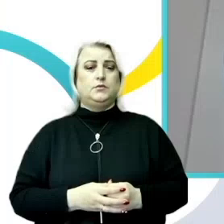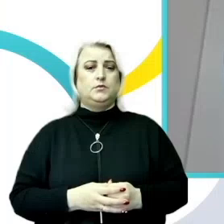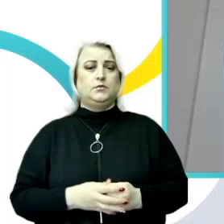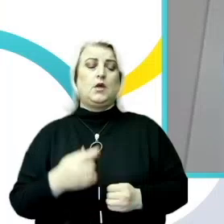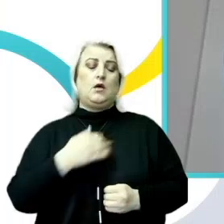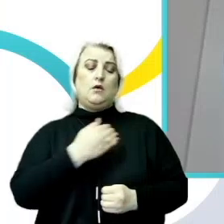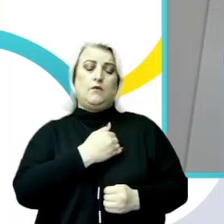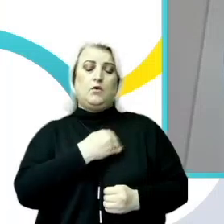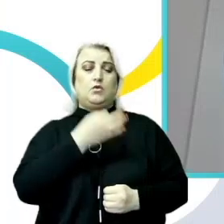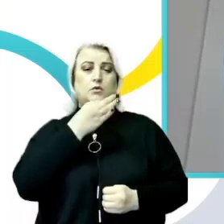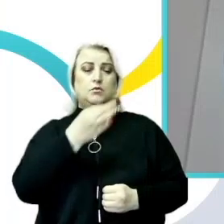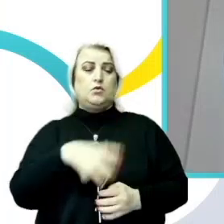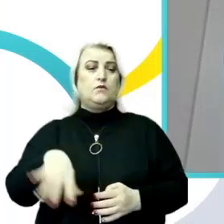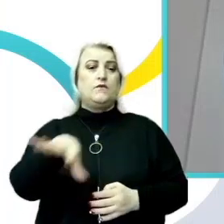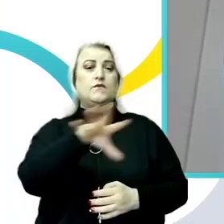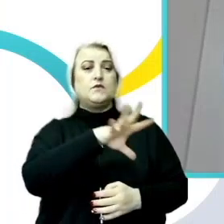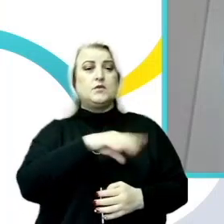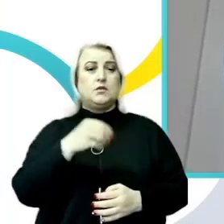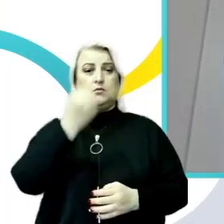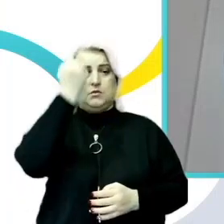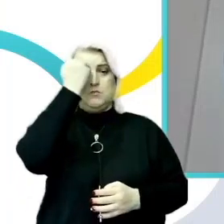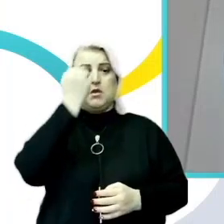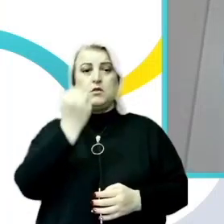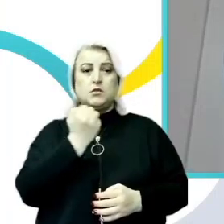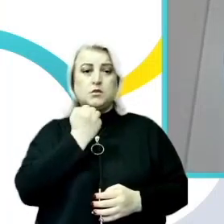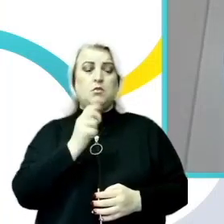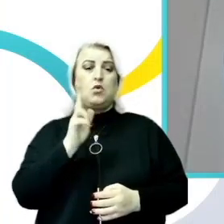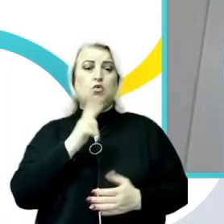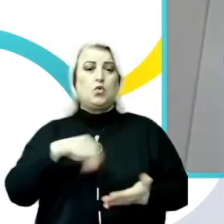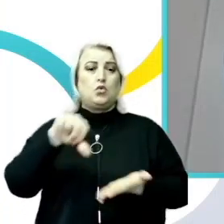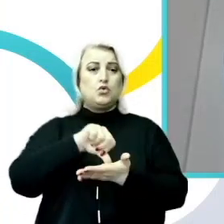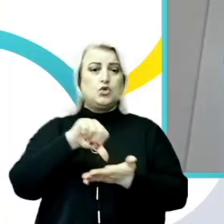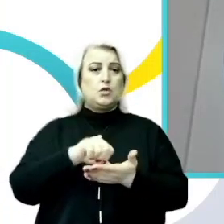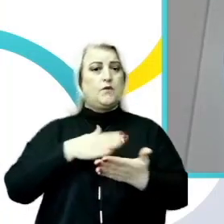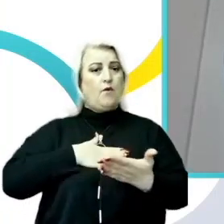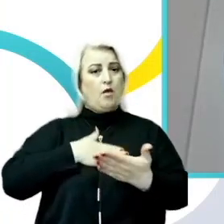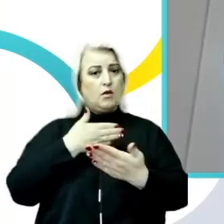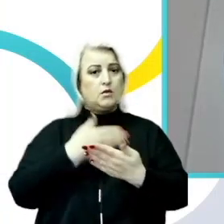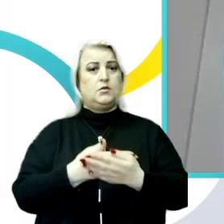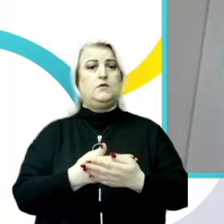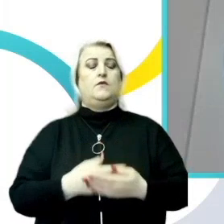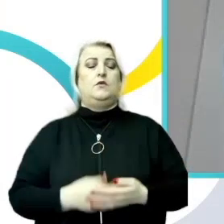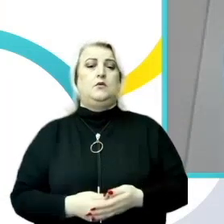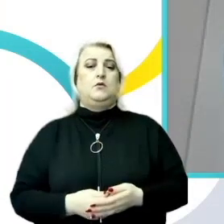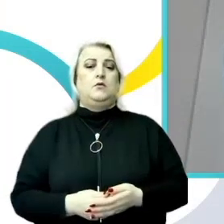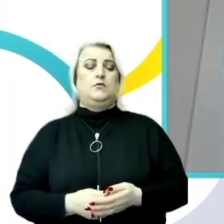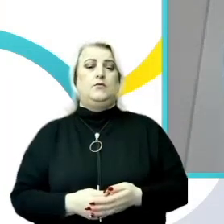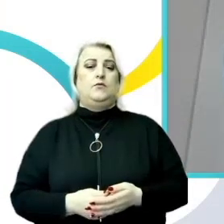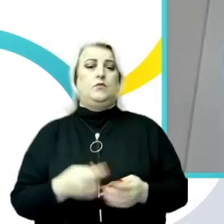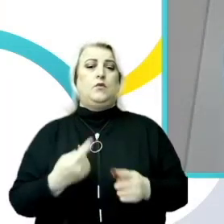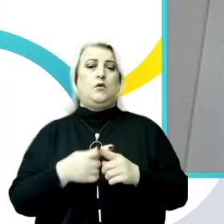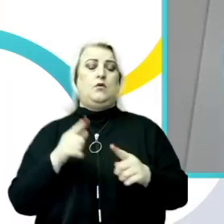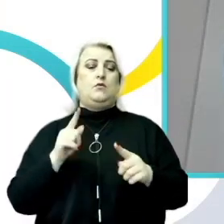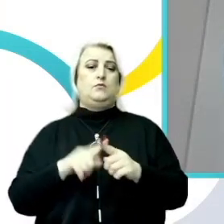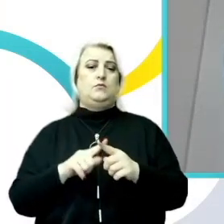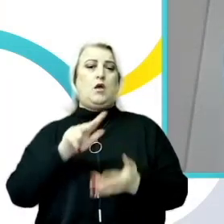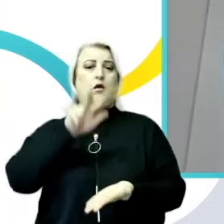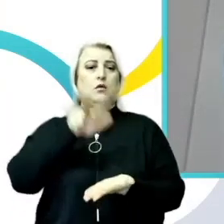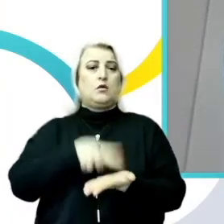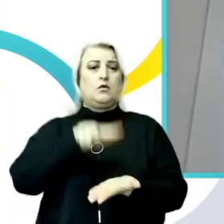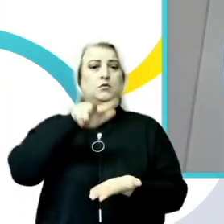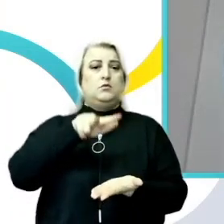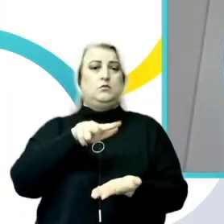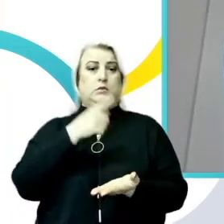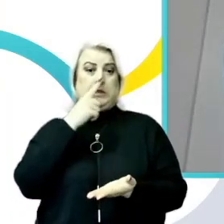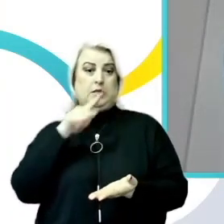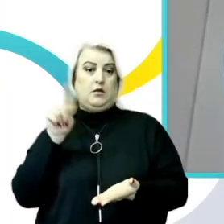mulțumesc tuturor actorilor care s-au implicat activ. Mă refer aici la ratificarea de curând